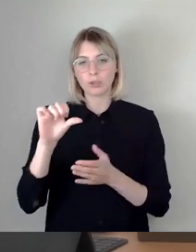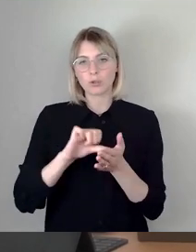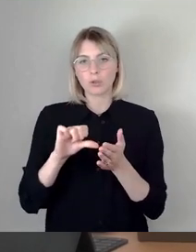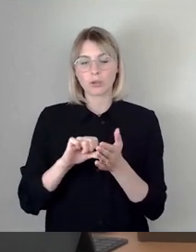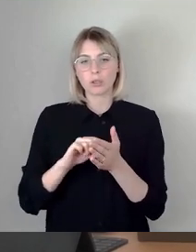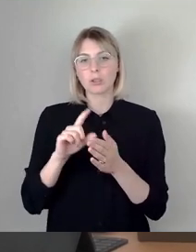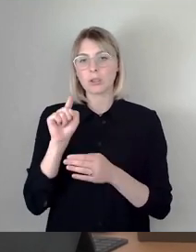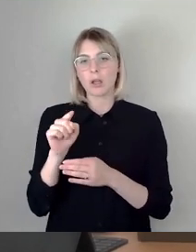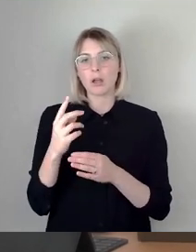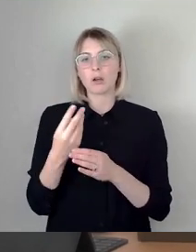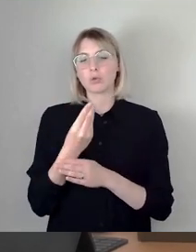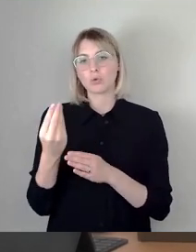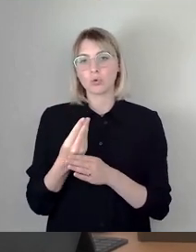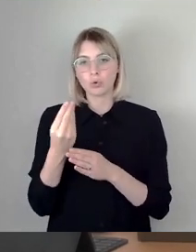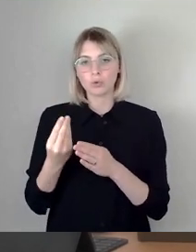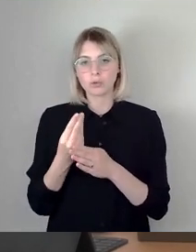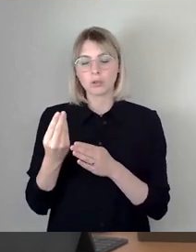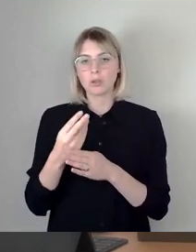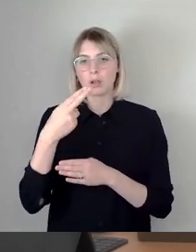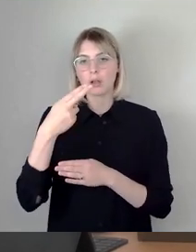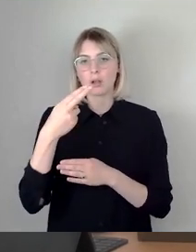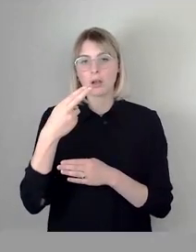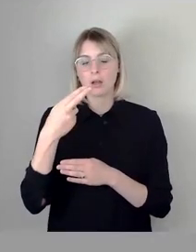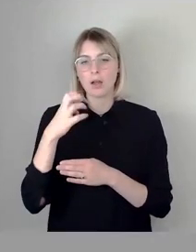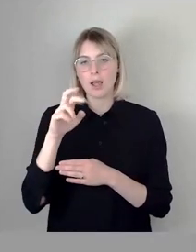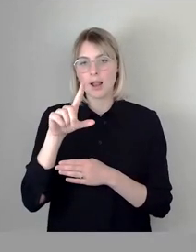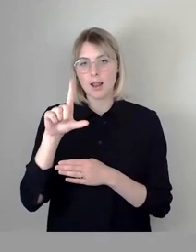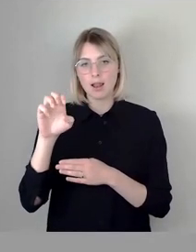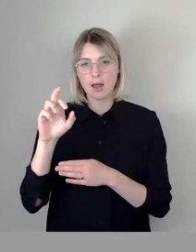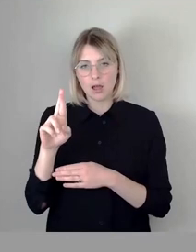hier dem federführenden Ausschussbericht folgen möchte, den bitte ich jetzt um das Stimmzeichen.